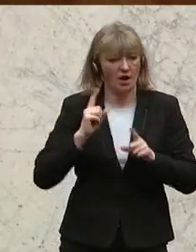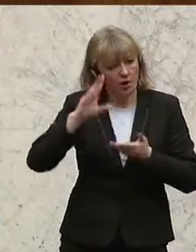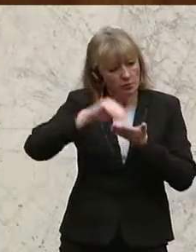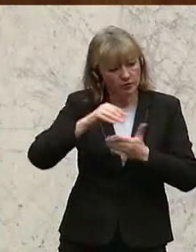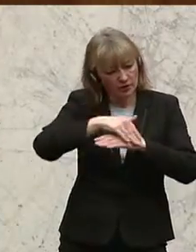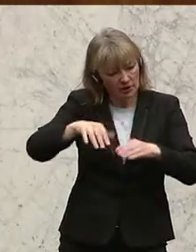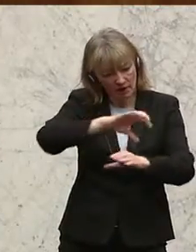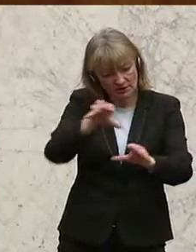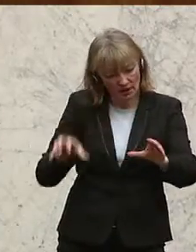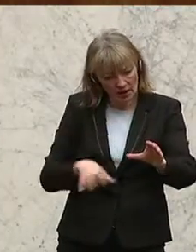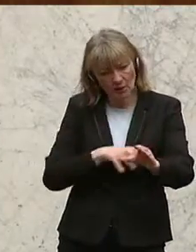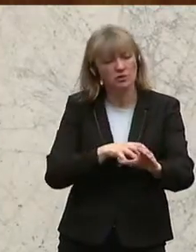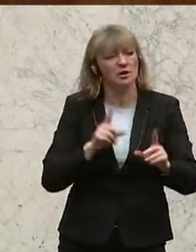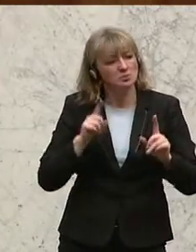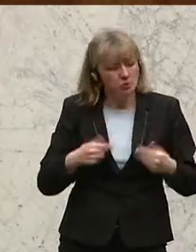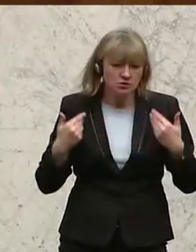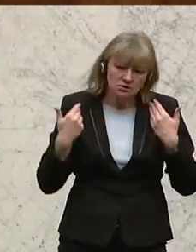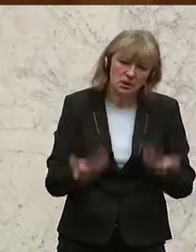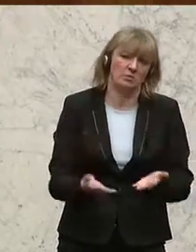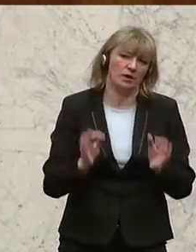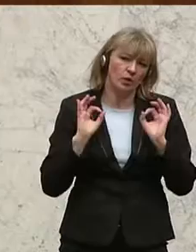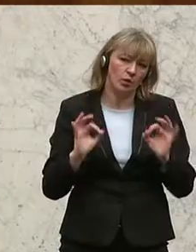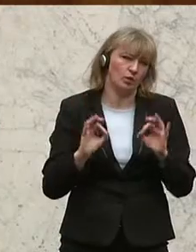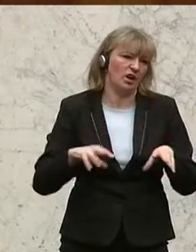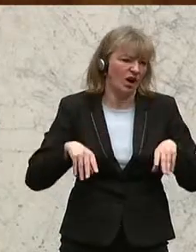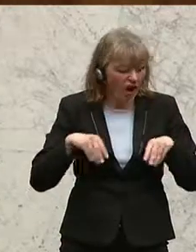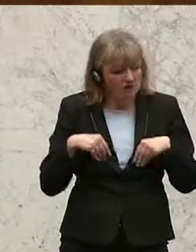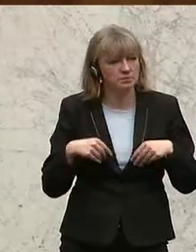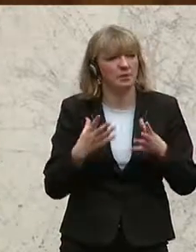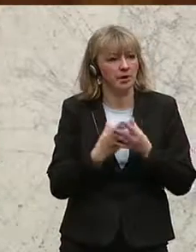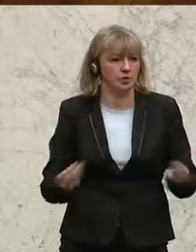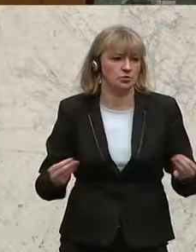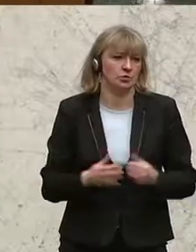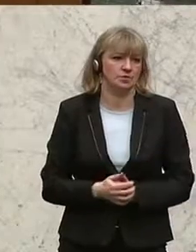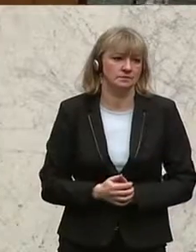Grenzregionen eine akzeptable Lösung geben wird. Vielen herzlichen Dank.